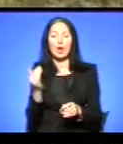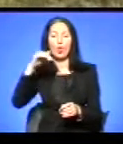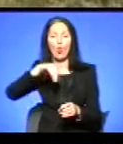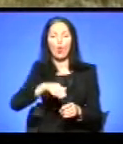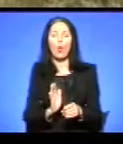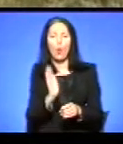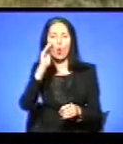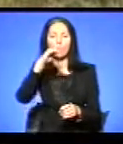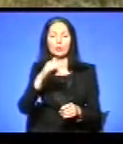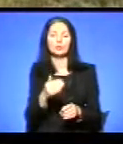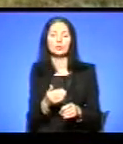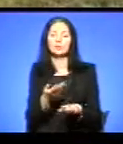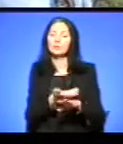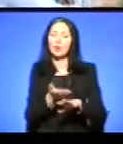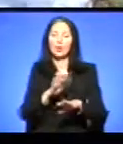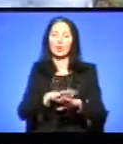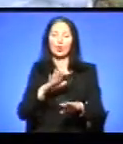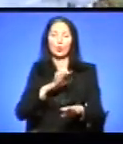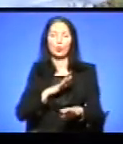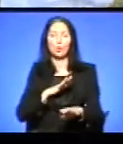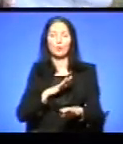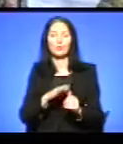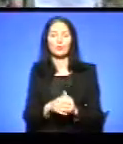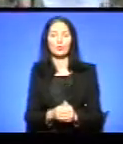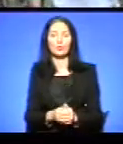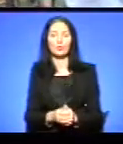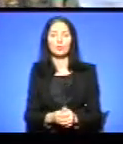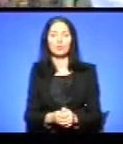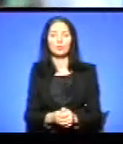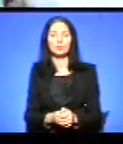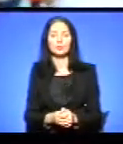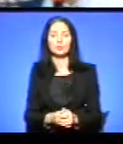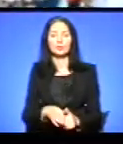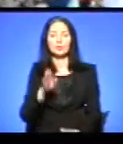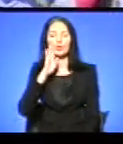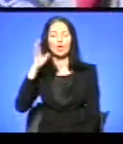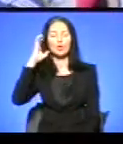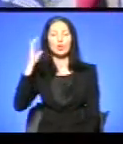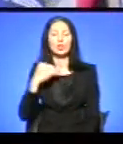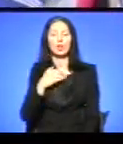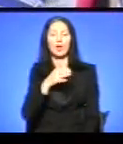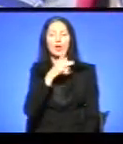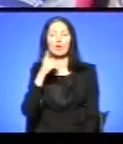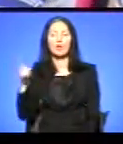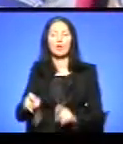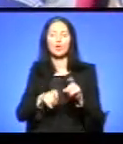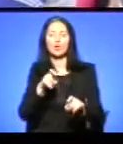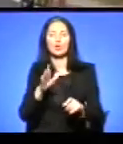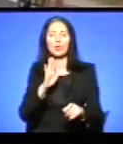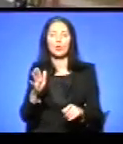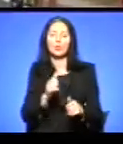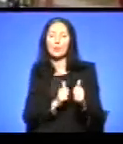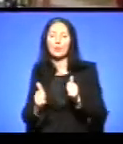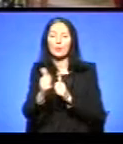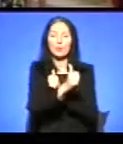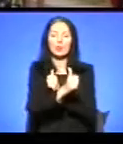Так, доволі тяжко було. Дивіться, дівчата, слухайте мене. Під час гонки будемо розвинатися з тої групи. В